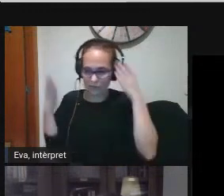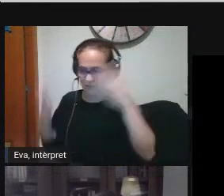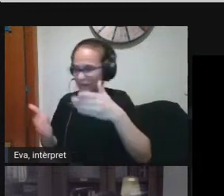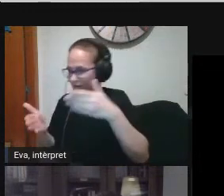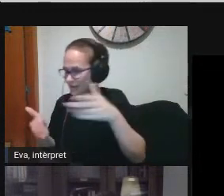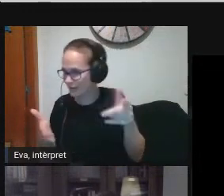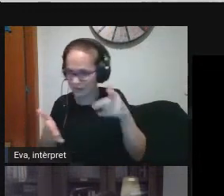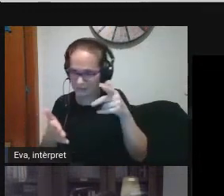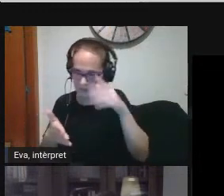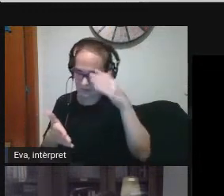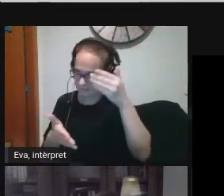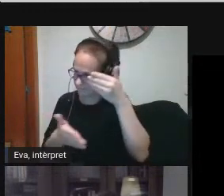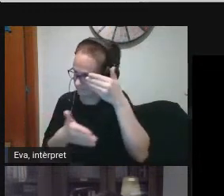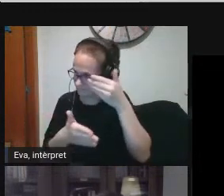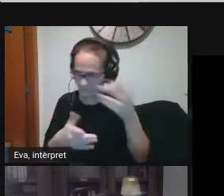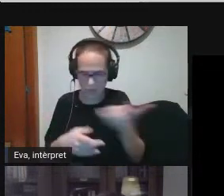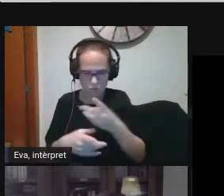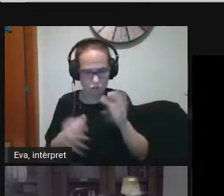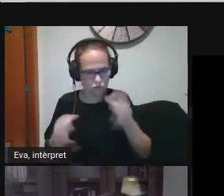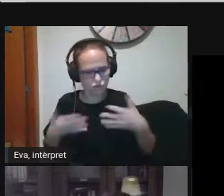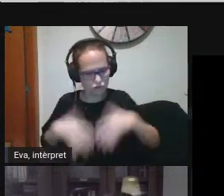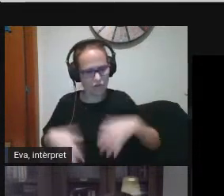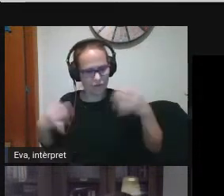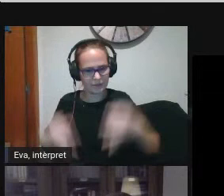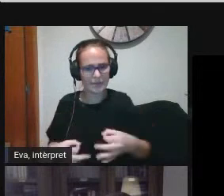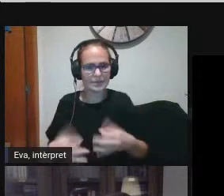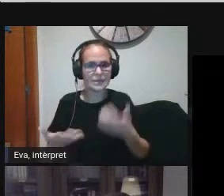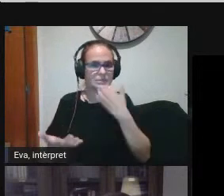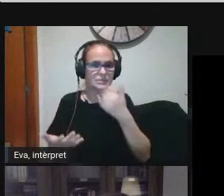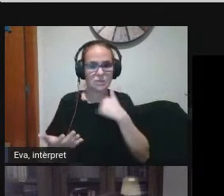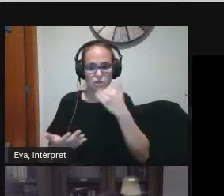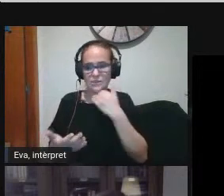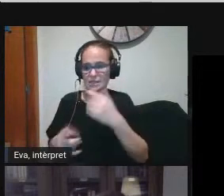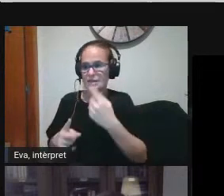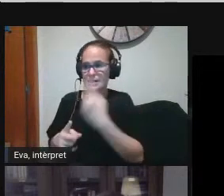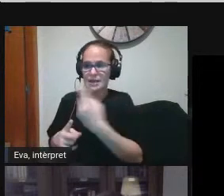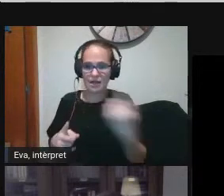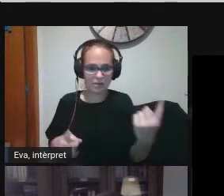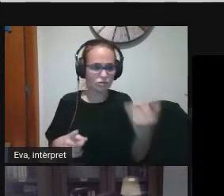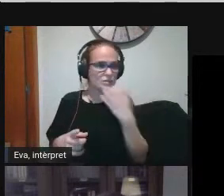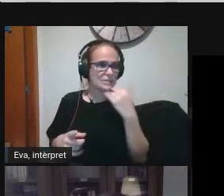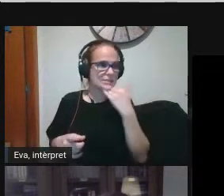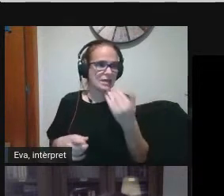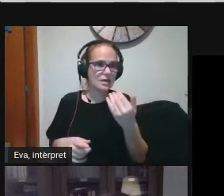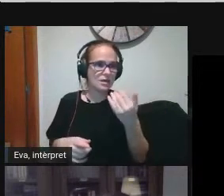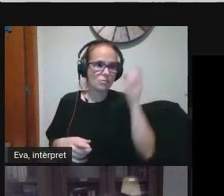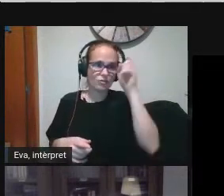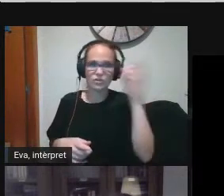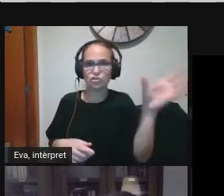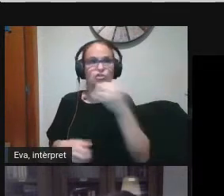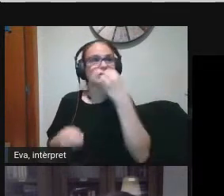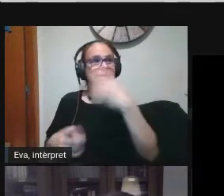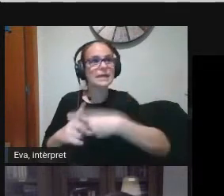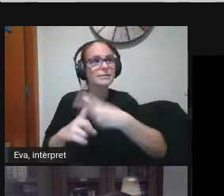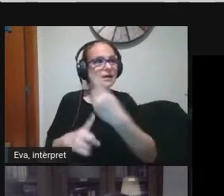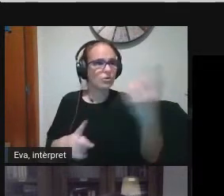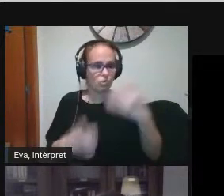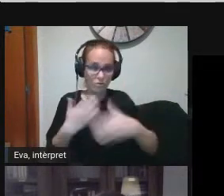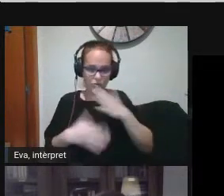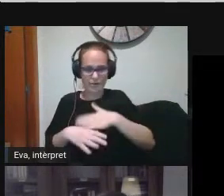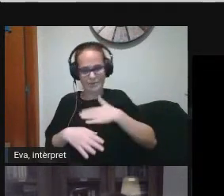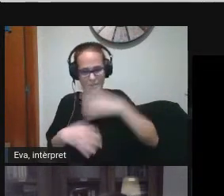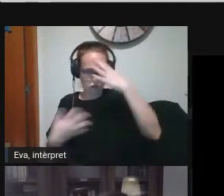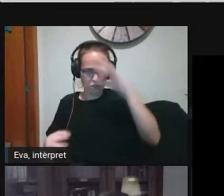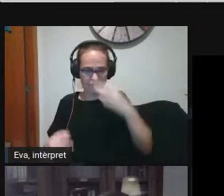i això ens ajuda l'estratègia digital de centre que dèiem home si sé com estan tots els professors evidentment començant per mi si sé on soc jo sé el camí que puc